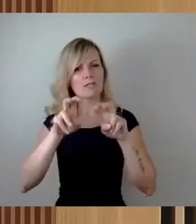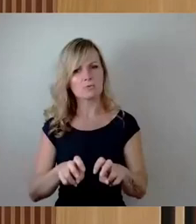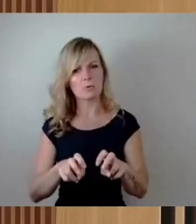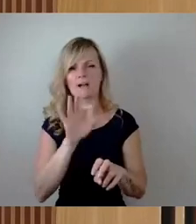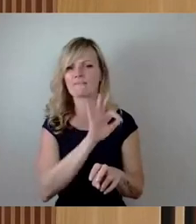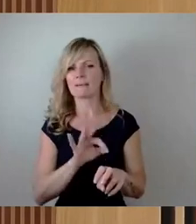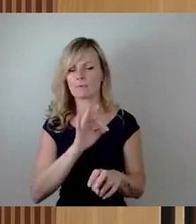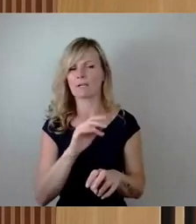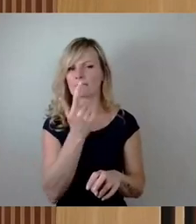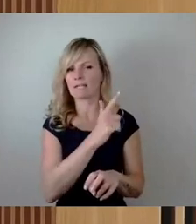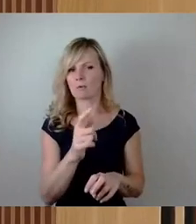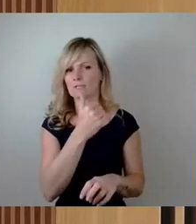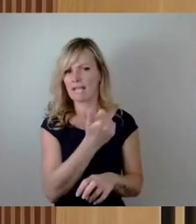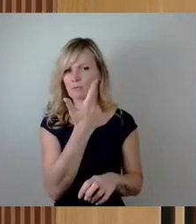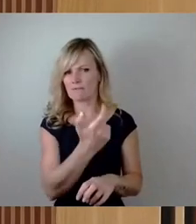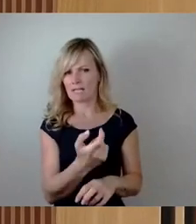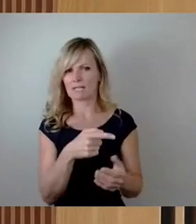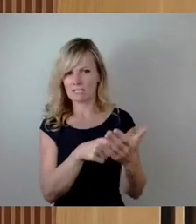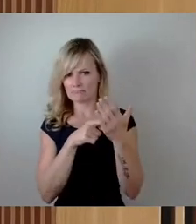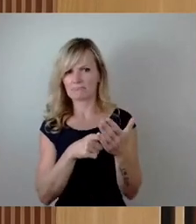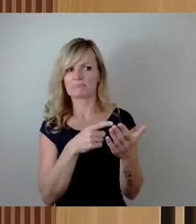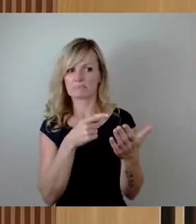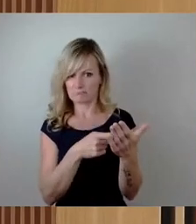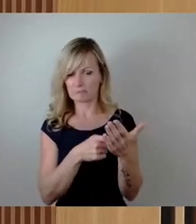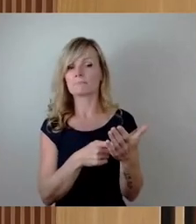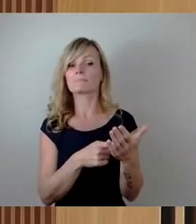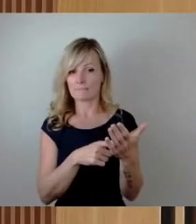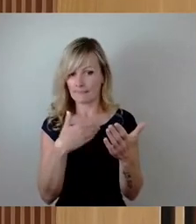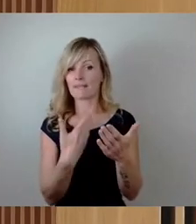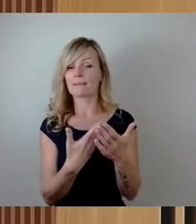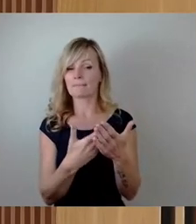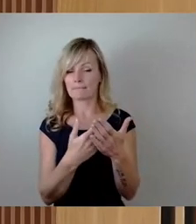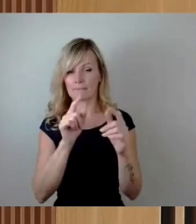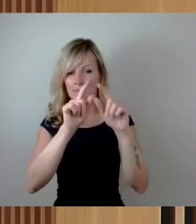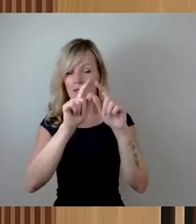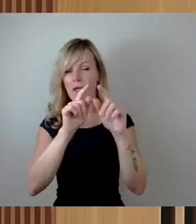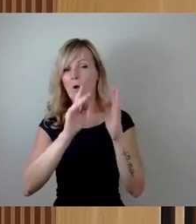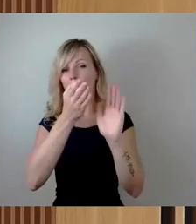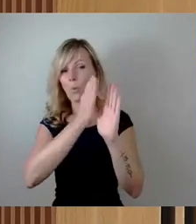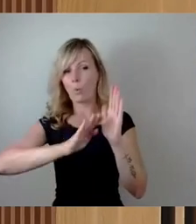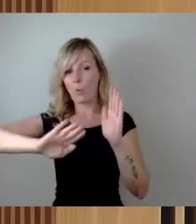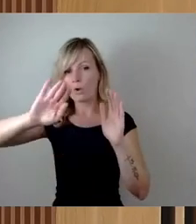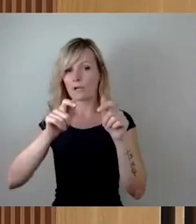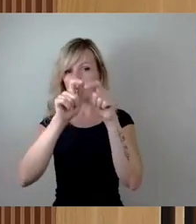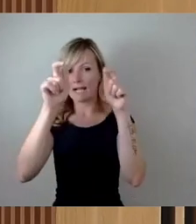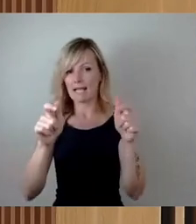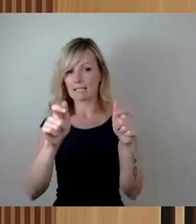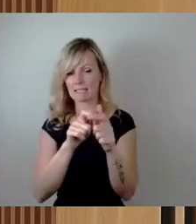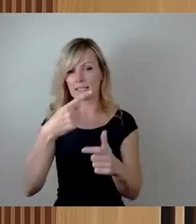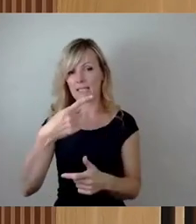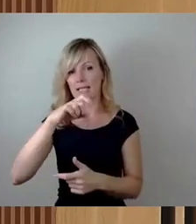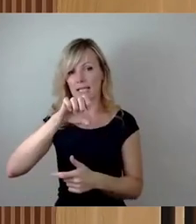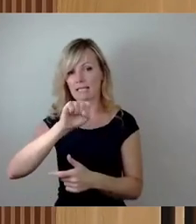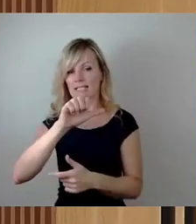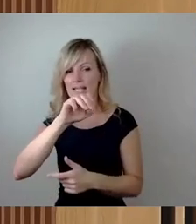ja schon attestiert hat, dass es freiliegende und korrodierende Bewährungen an den Hohlkästen und an den Gesimsen gibt. Und auch ein schlechter Zustand der